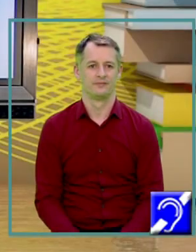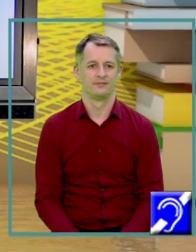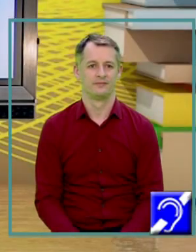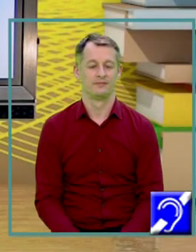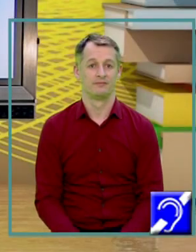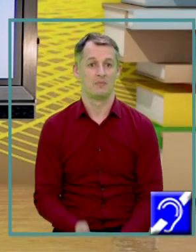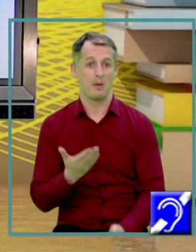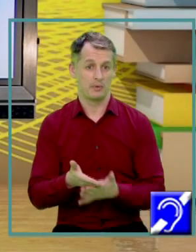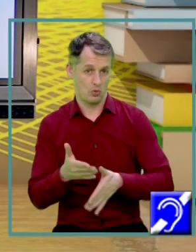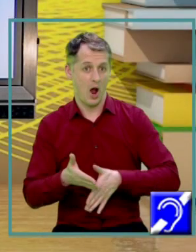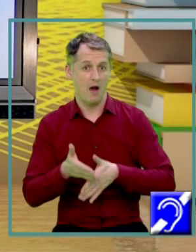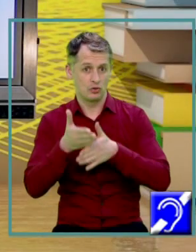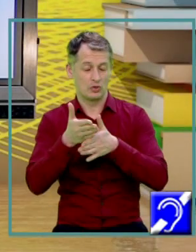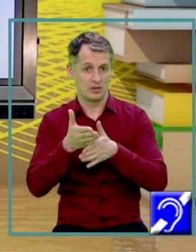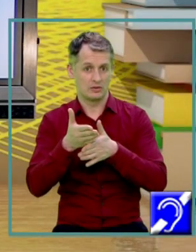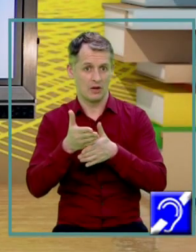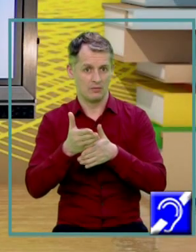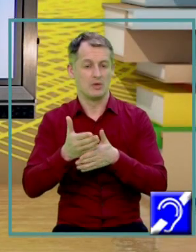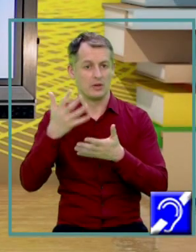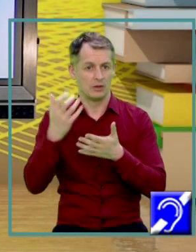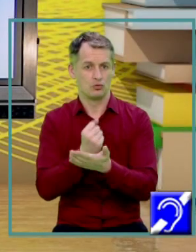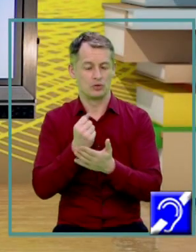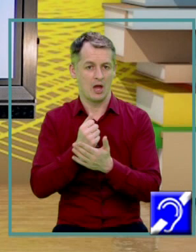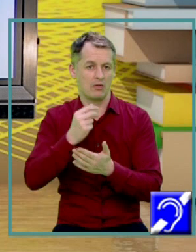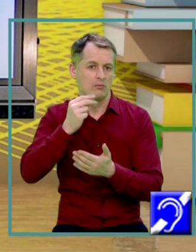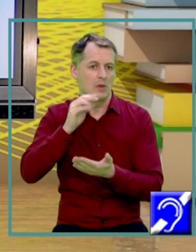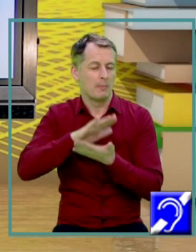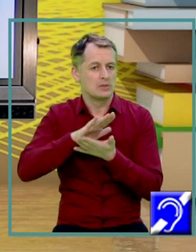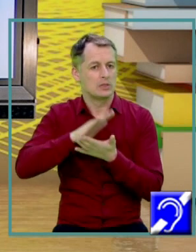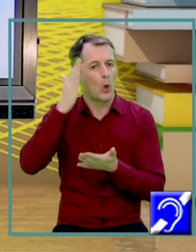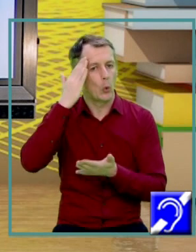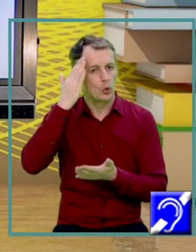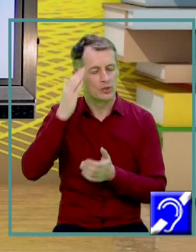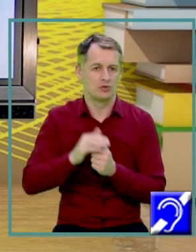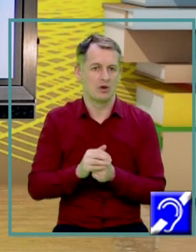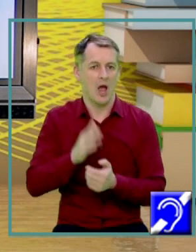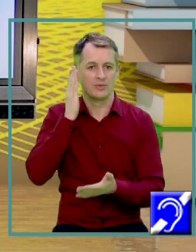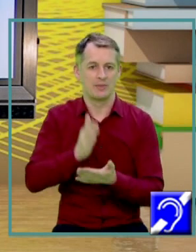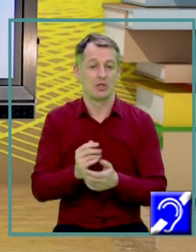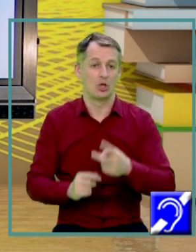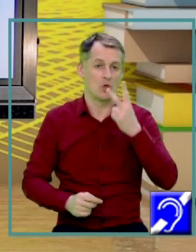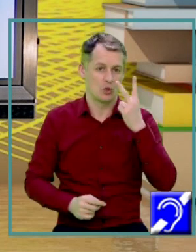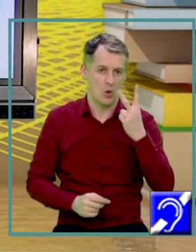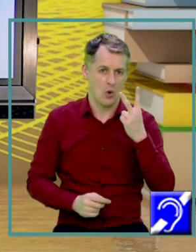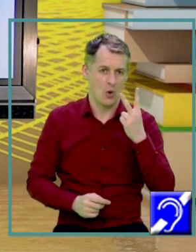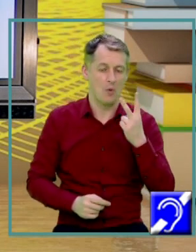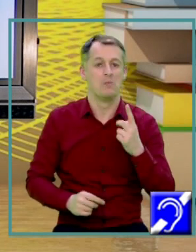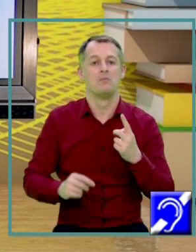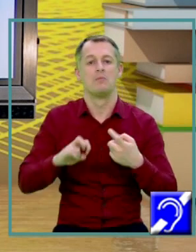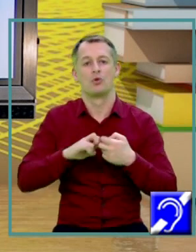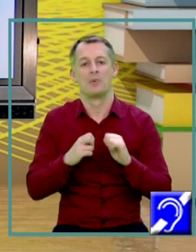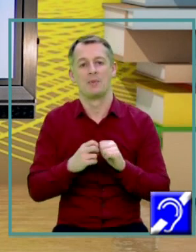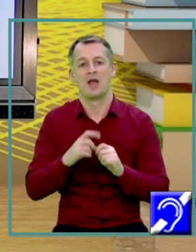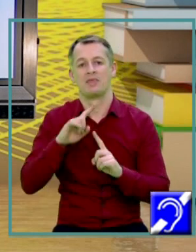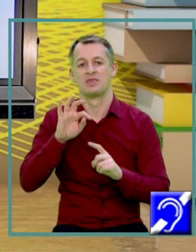Pentru a vă ajuta în consolidarea cunoștințelor Am stabilit două probleme la tema pe care o